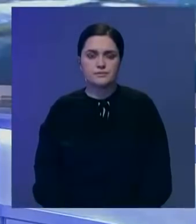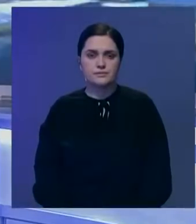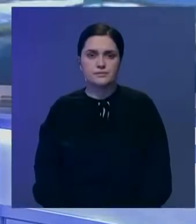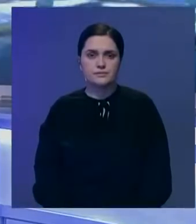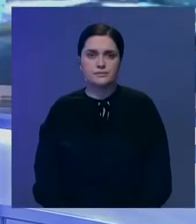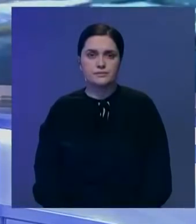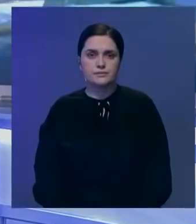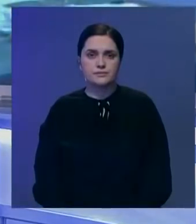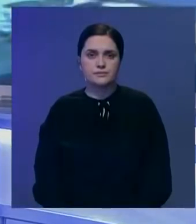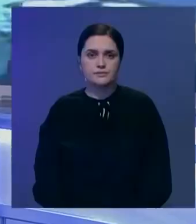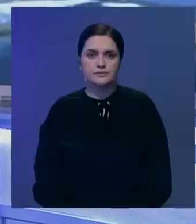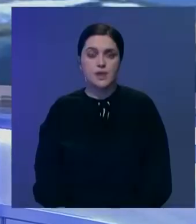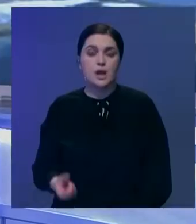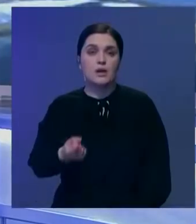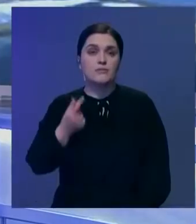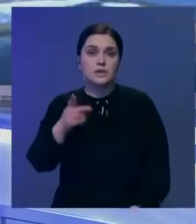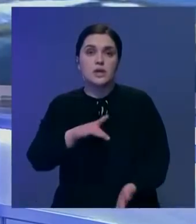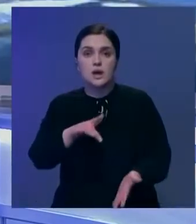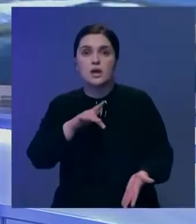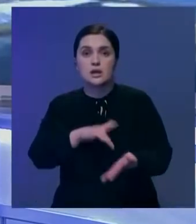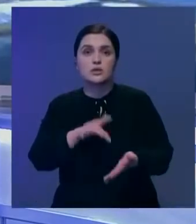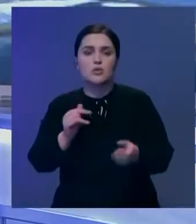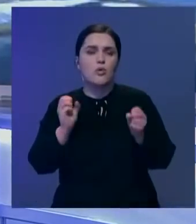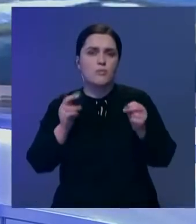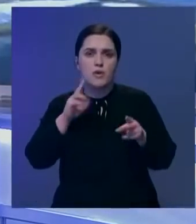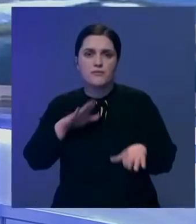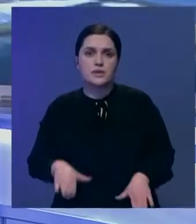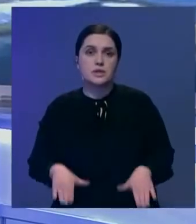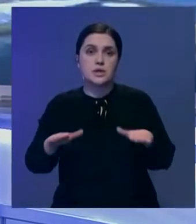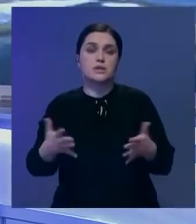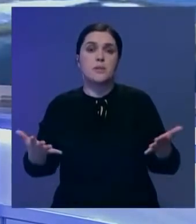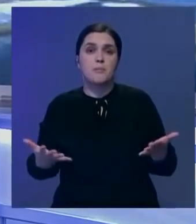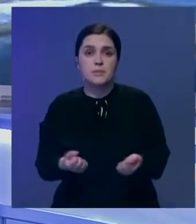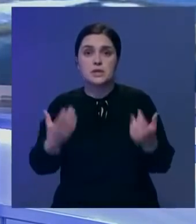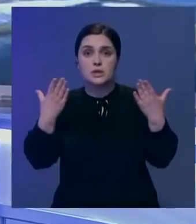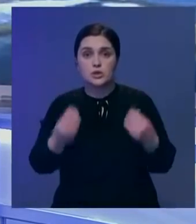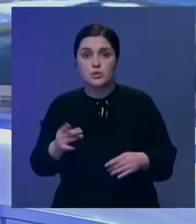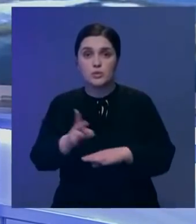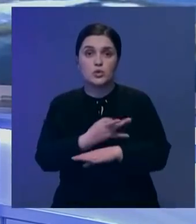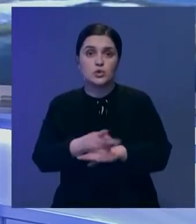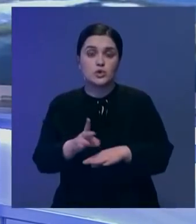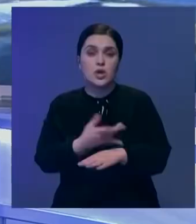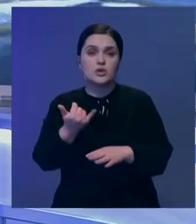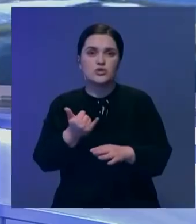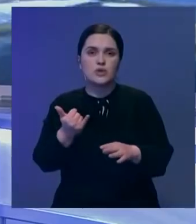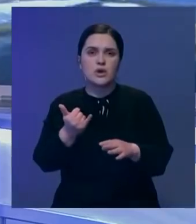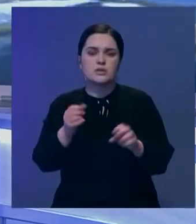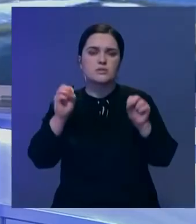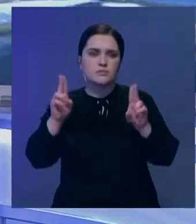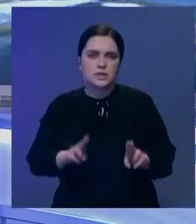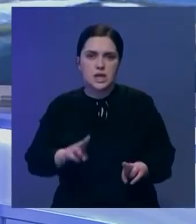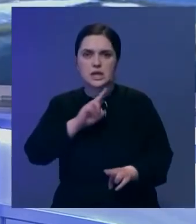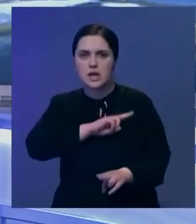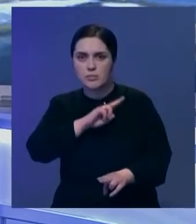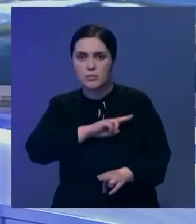Вернемся к событиям в Казахстане. В нескольких регионах страны сложилась опасная паводковая ситуация. Спасатели днем и ночью проводят необходимые